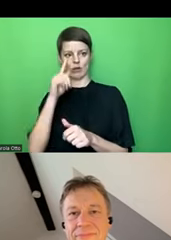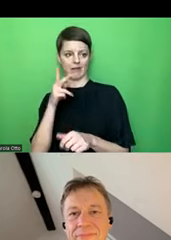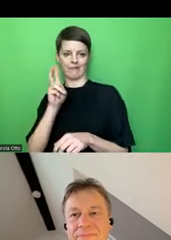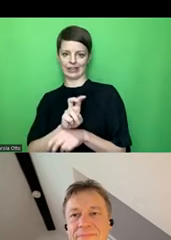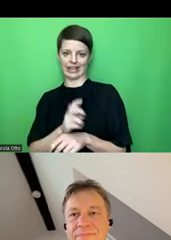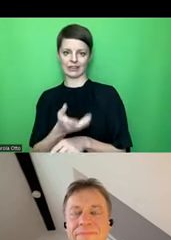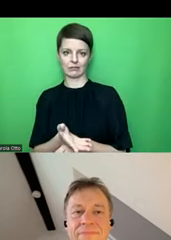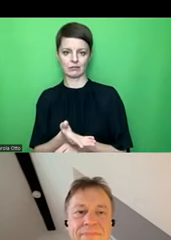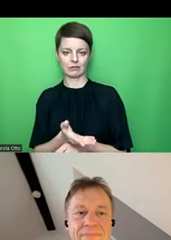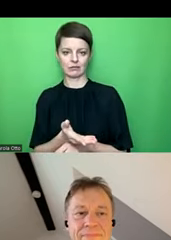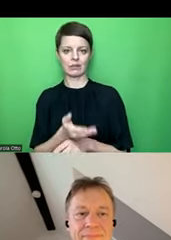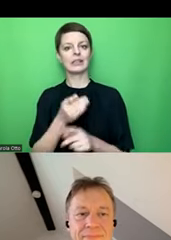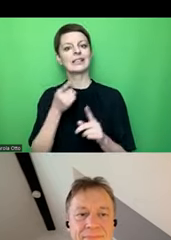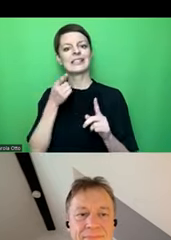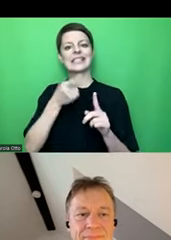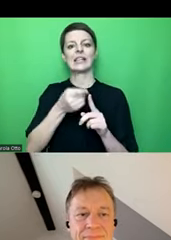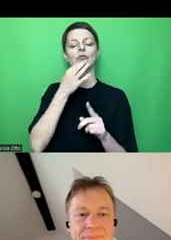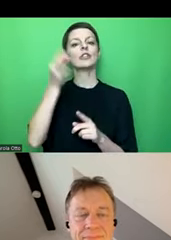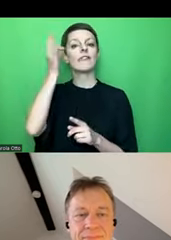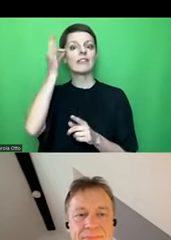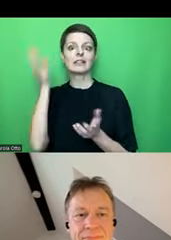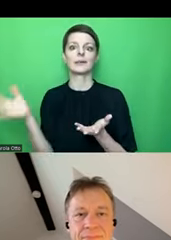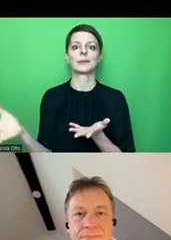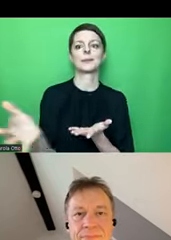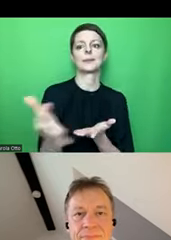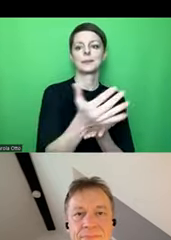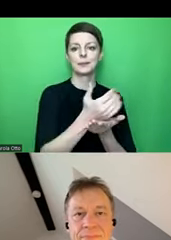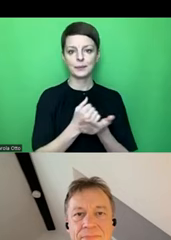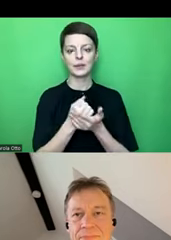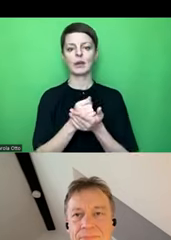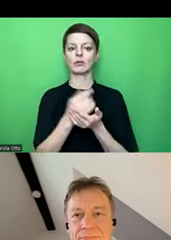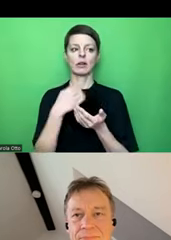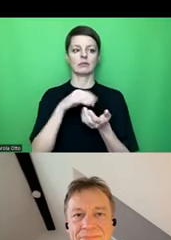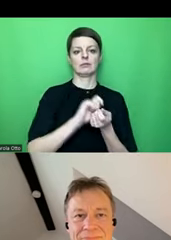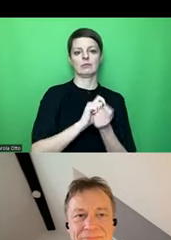eben Wissen wirklich zu sammeln und ihnen auch zur Verfügung zu stellen.